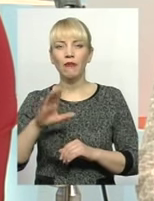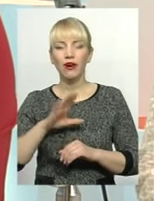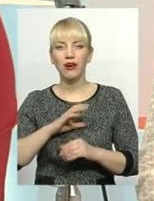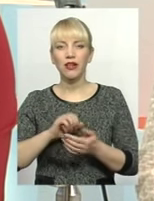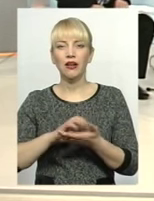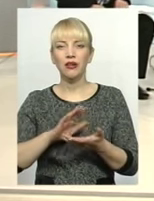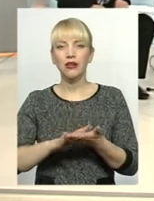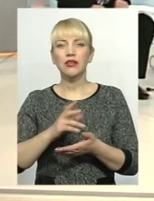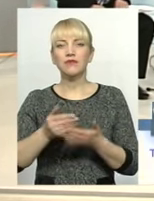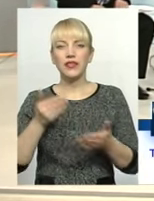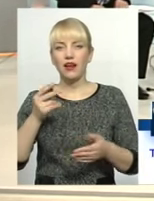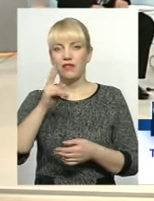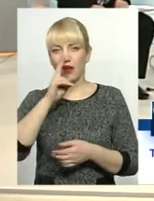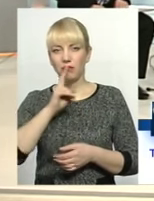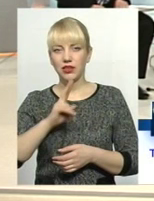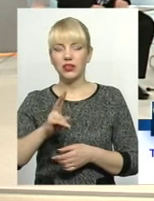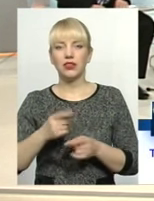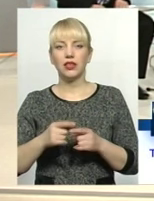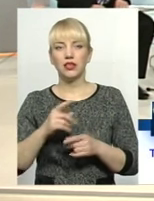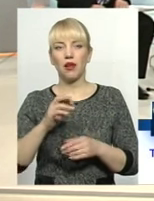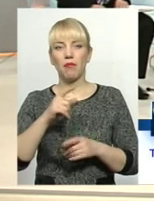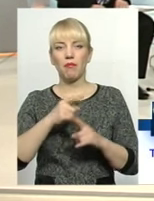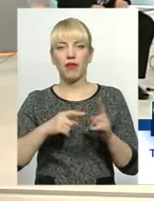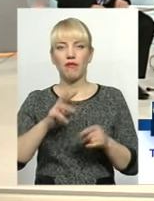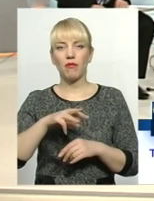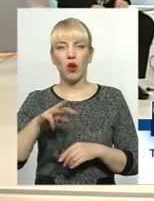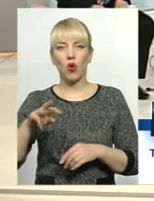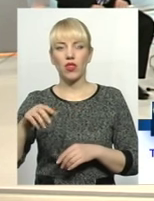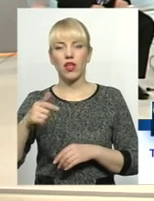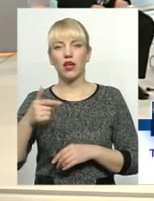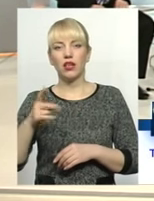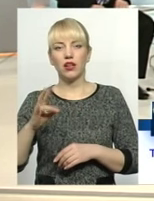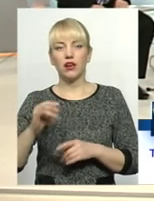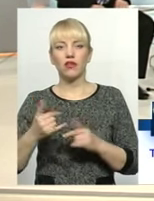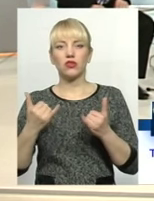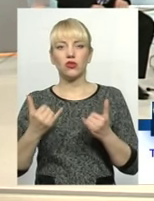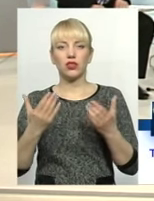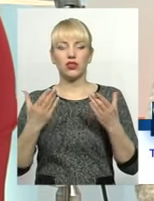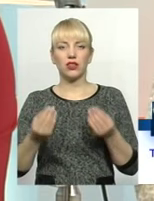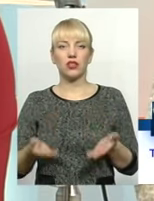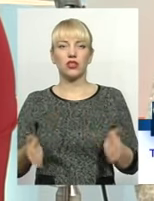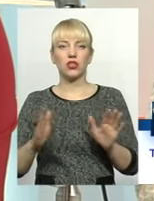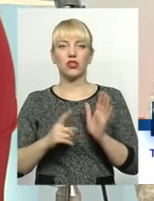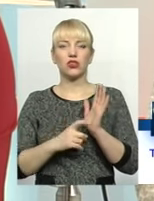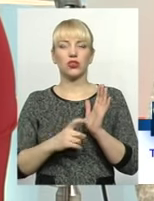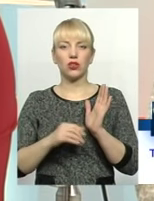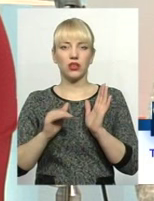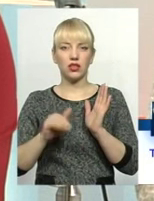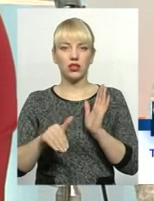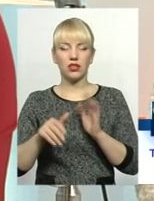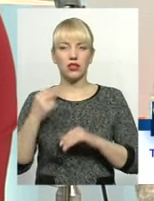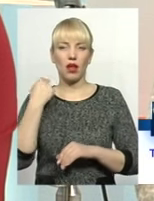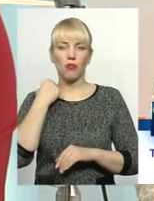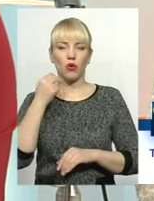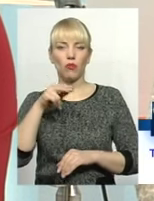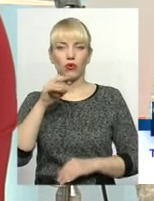два місяці, це півмільйона заборгованості, на сьогоднішній день залишилося тільки 600 тисяч, більше 600 тисяч заборгованості по заробітній платі, і ми